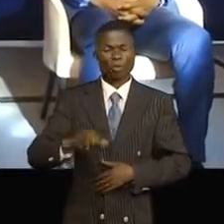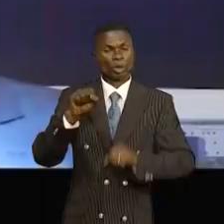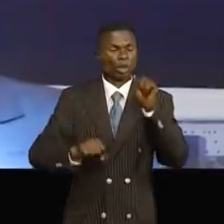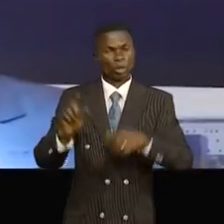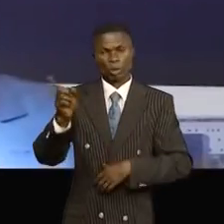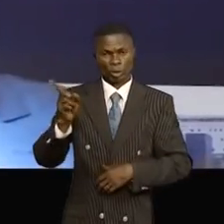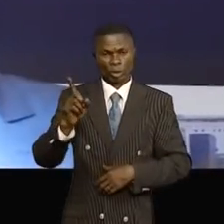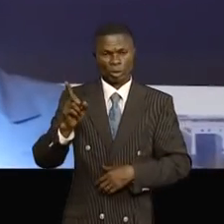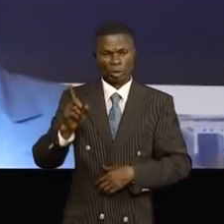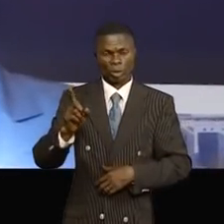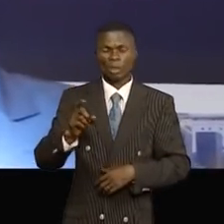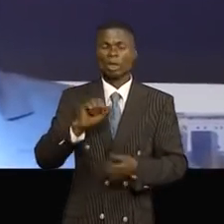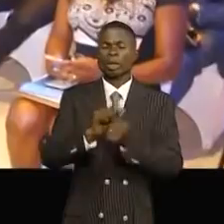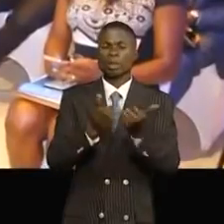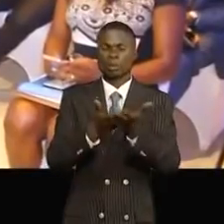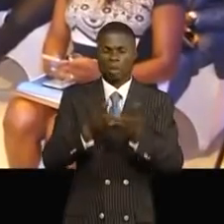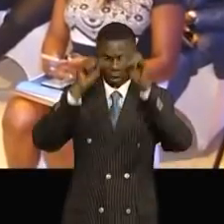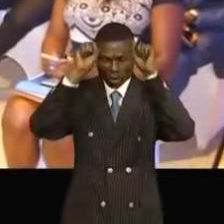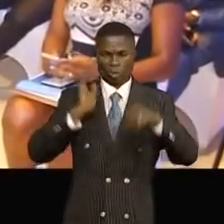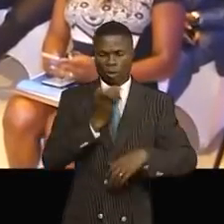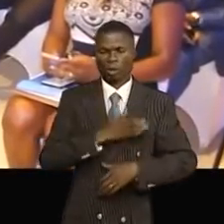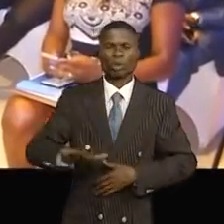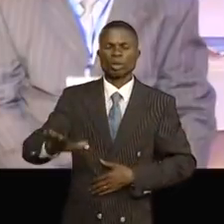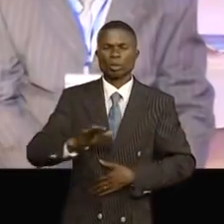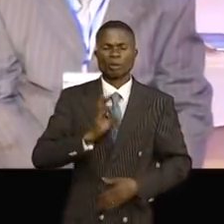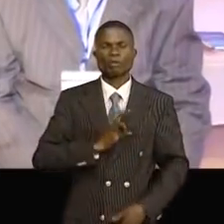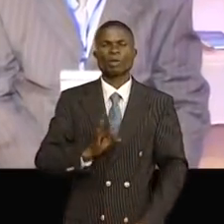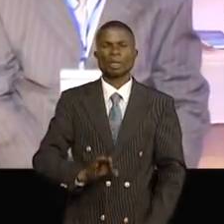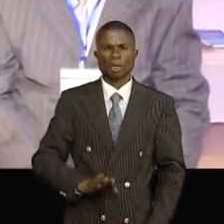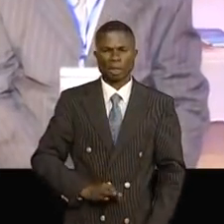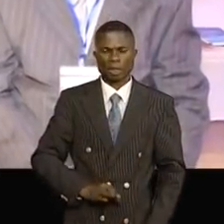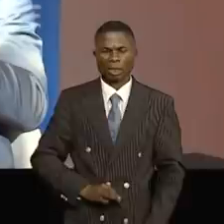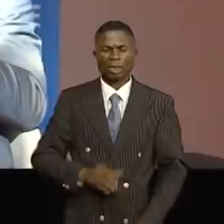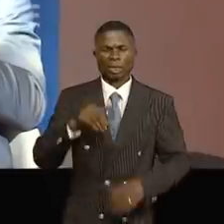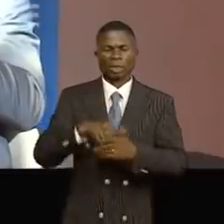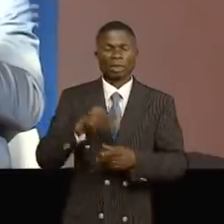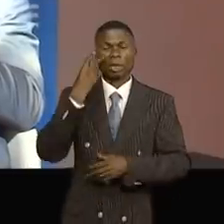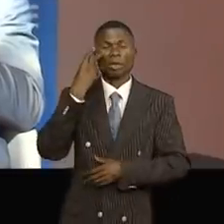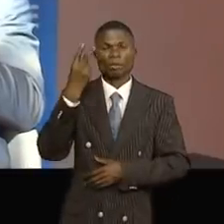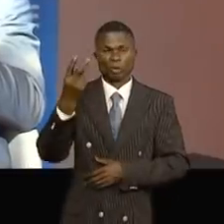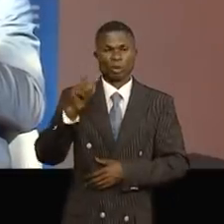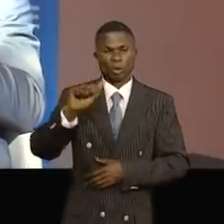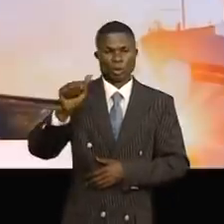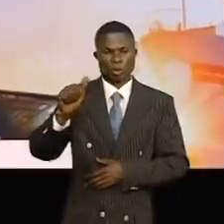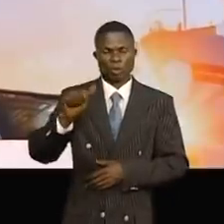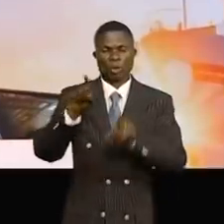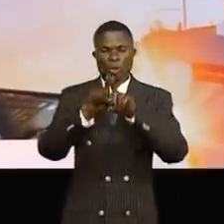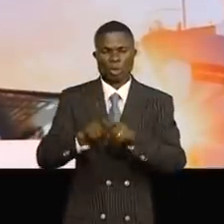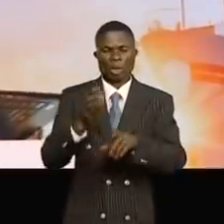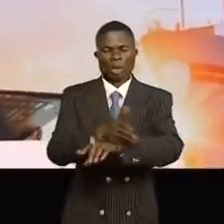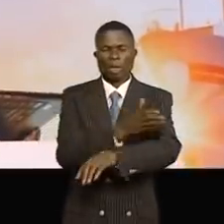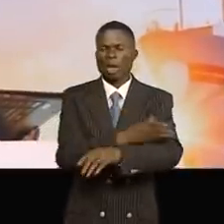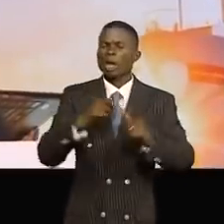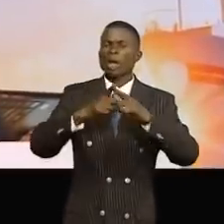fort de cette évidence que le chef de l'État, Félix-Antoine Tisséki-Tilombo, à travers sa vision et au regard des avancées